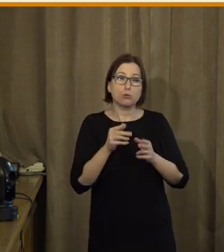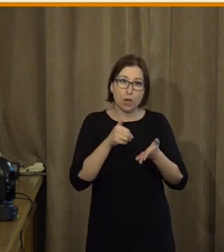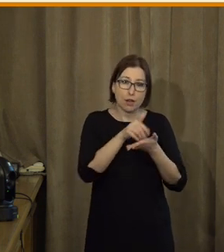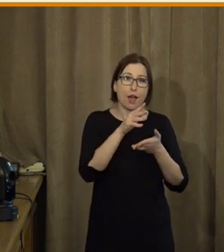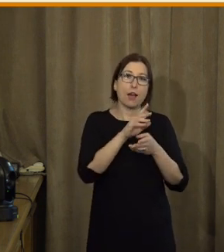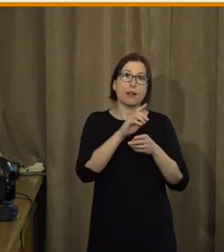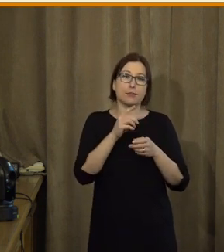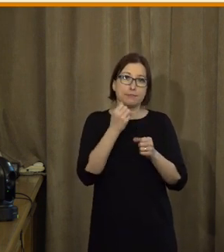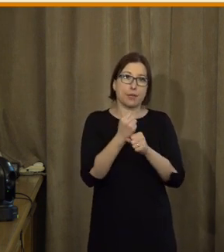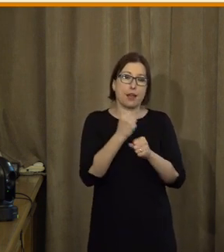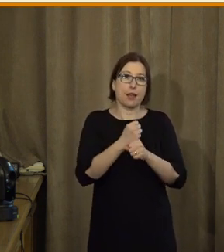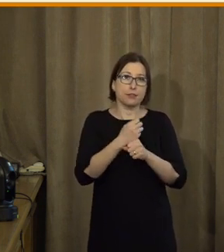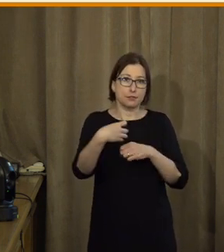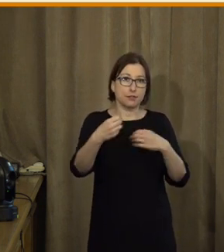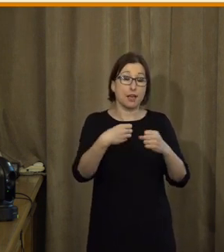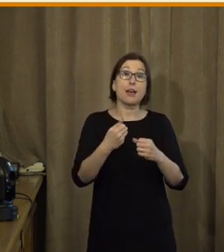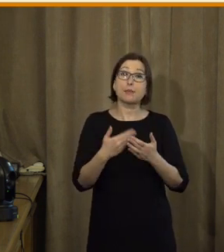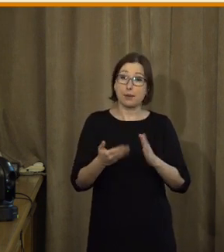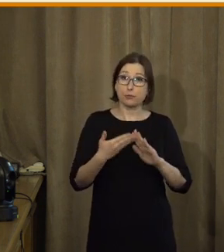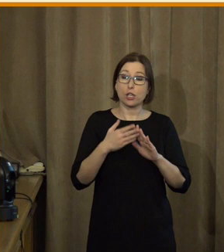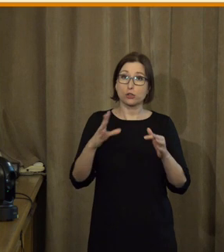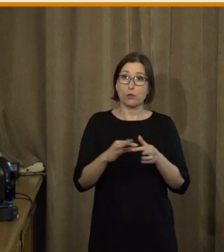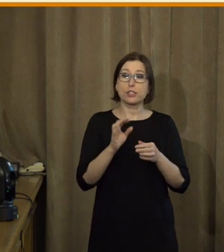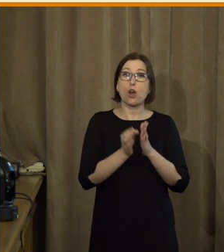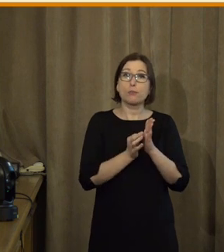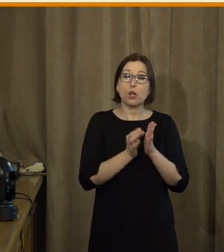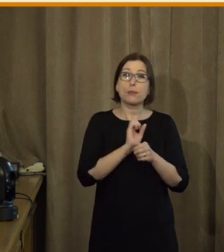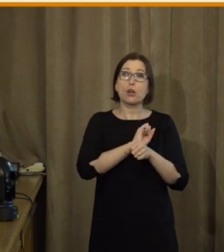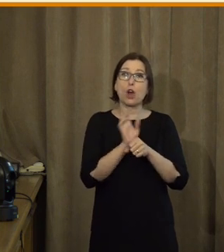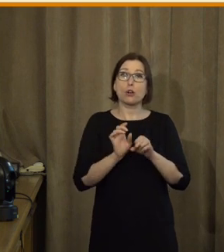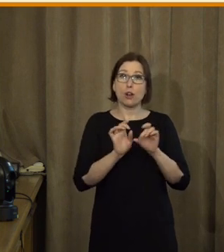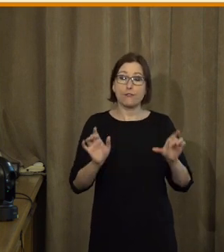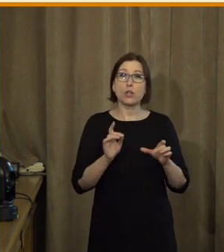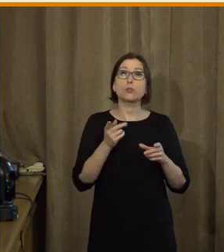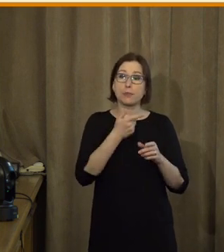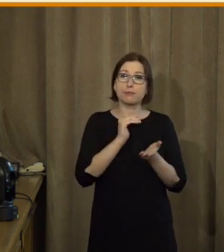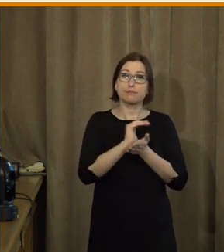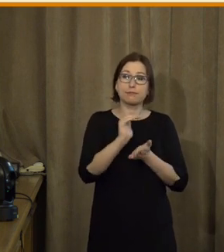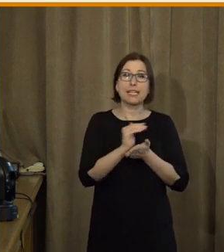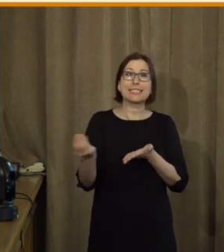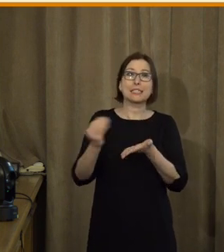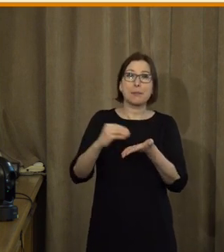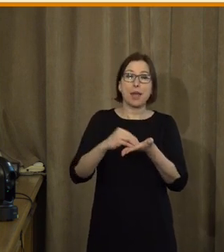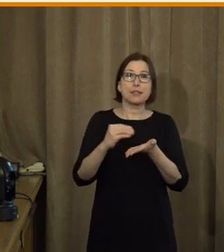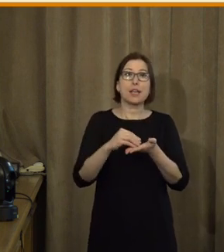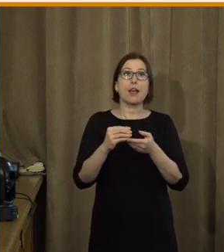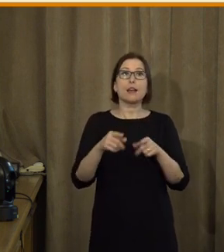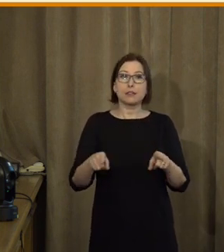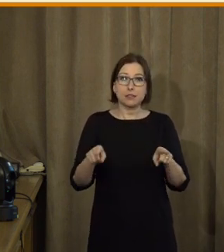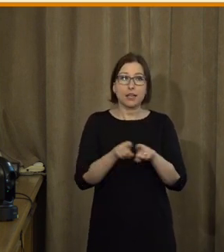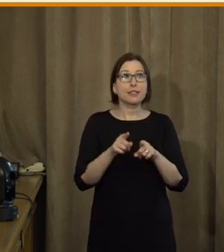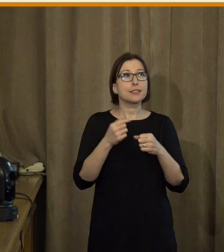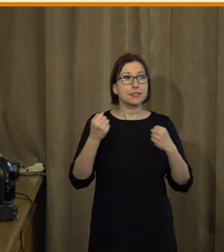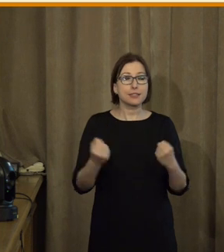pracovat, což se ukázalo jako stěžení třeba právě v době covidu. Poskytovali jsme stipendia, ale zároveň se